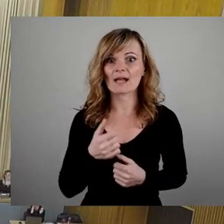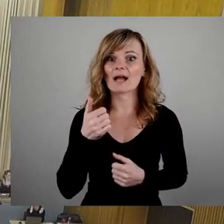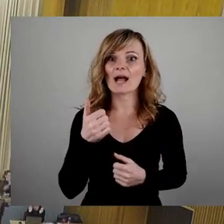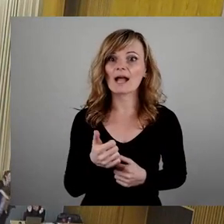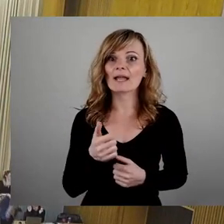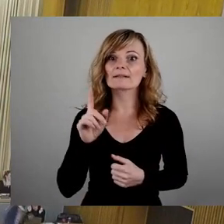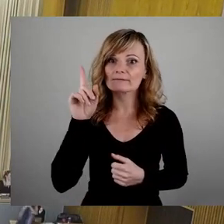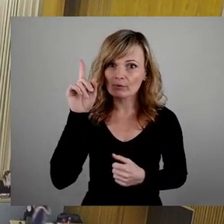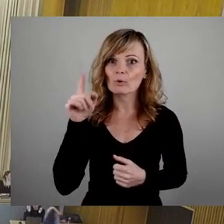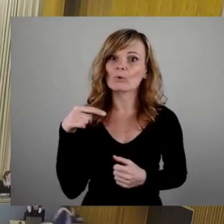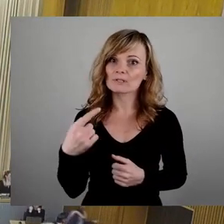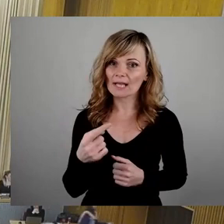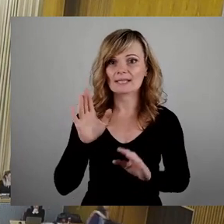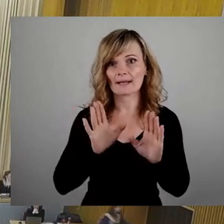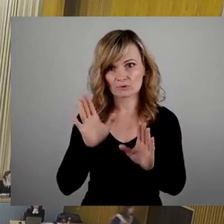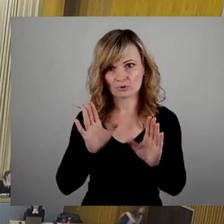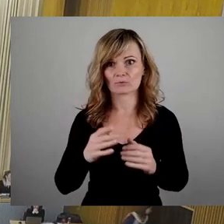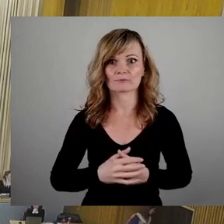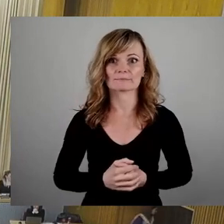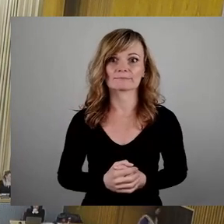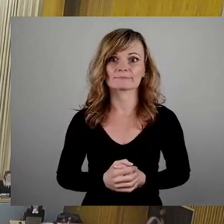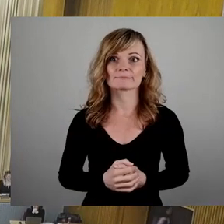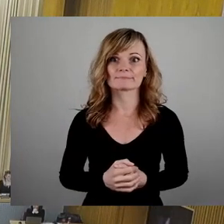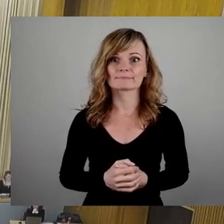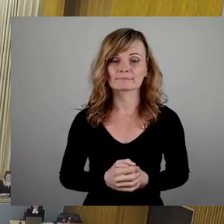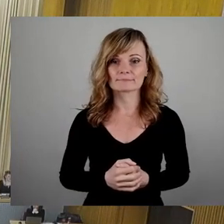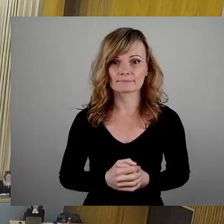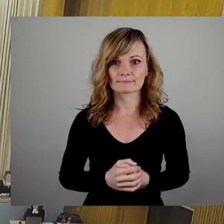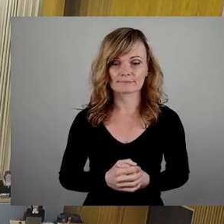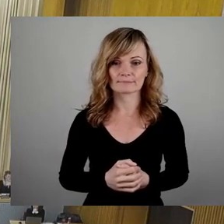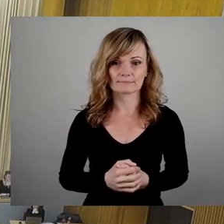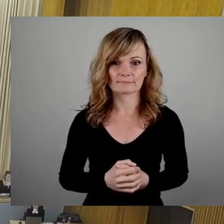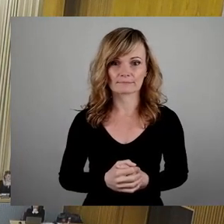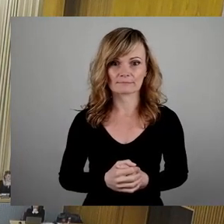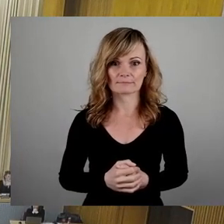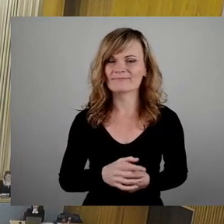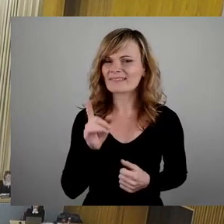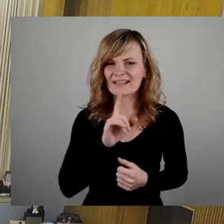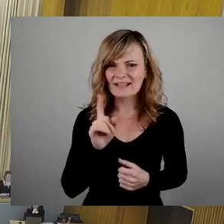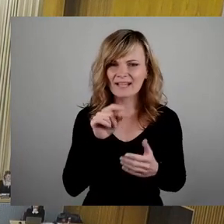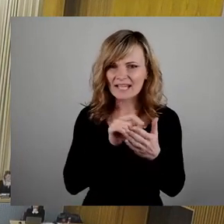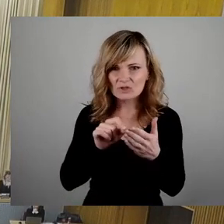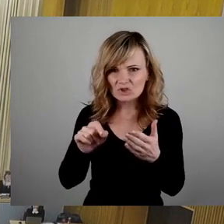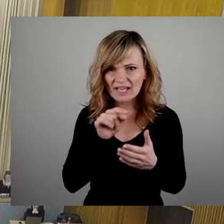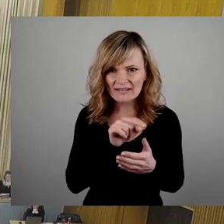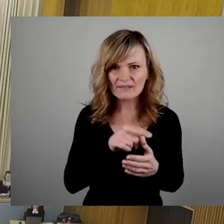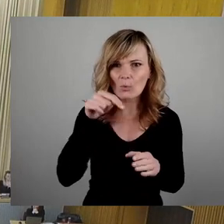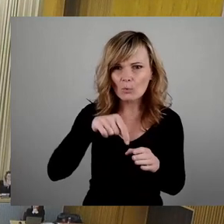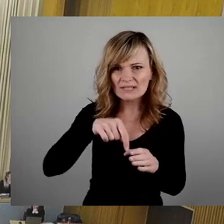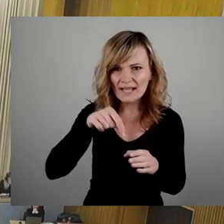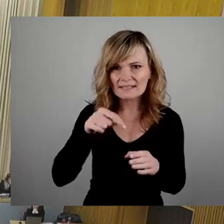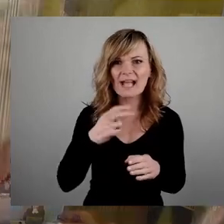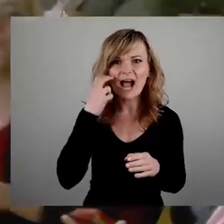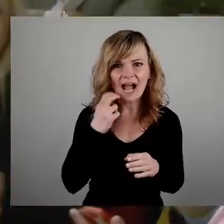-Genschwar und dann gehen wir in die Abstimmungsrunde. Es geht nicht um diese Inschrift. Unten ist der alte